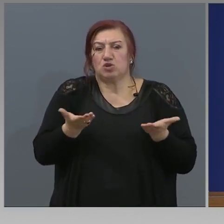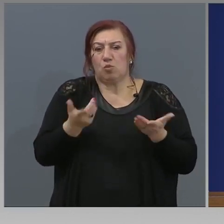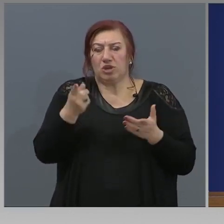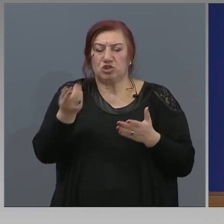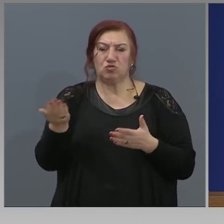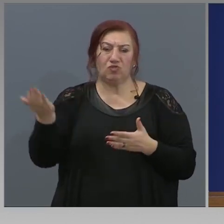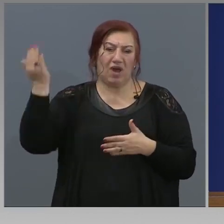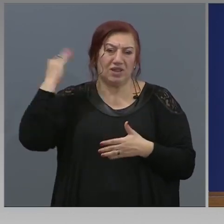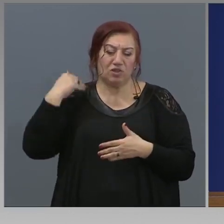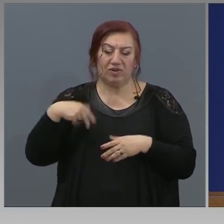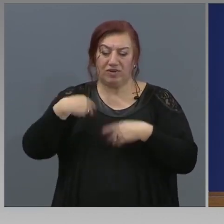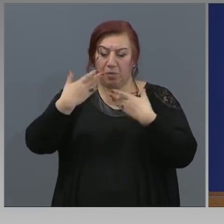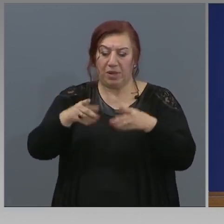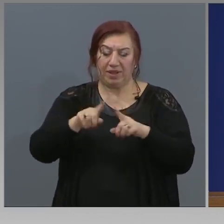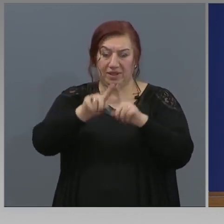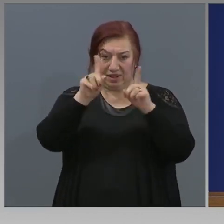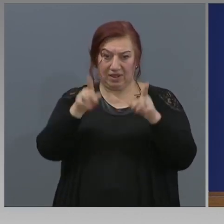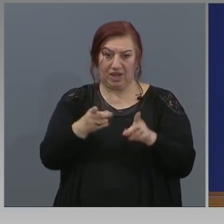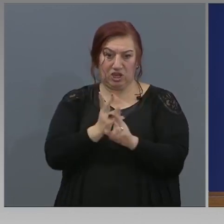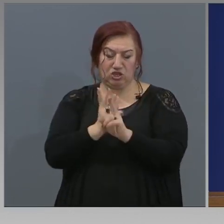натоварване пред гишеетата. Благодаря.